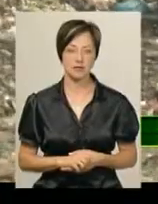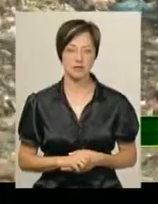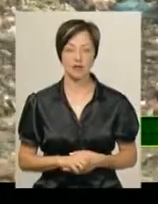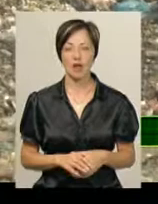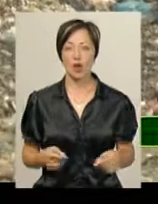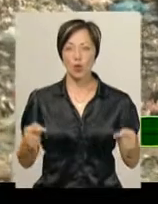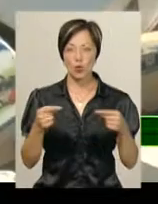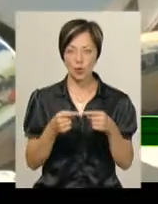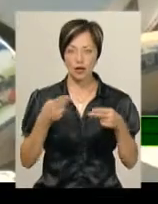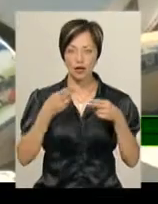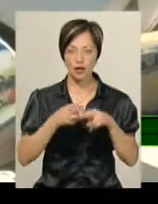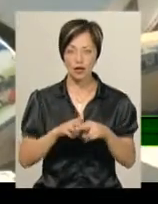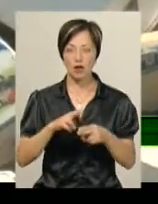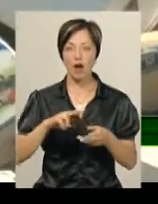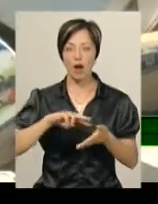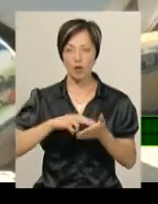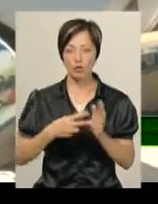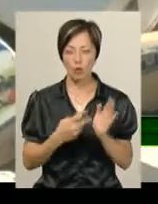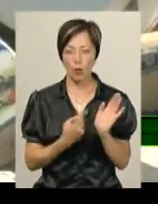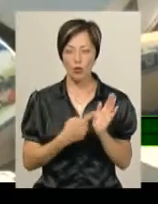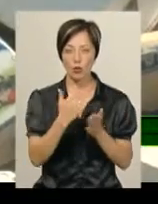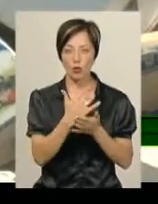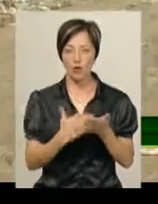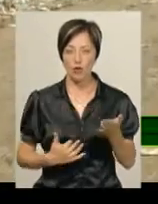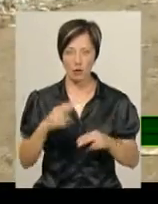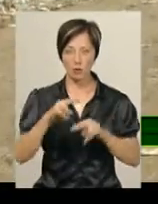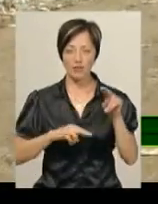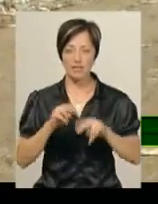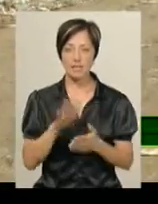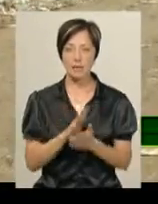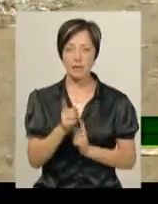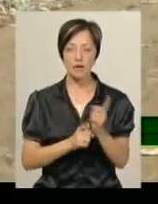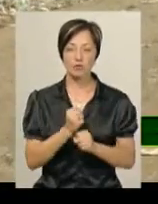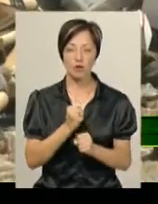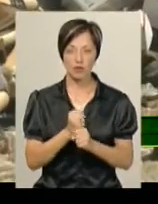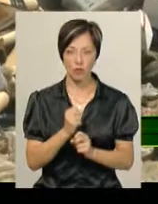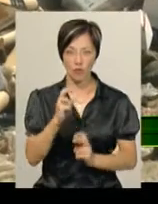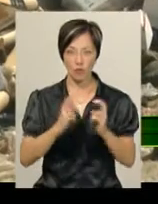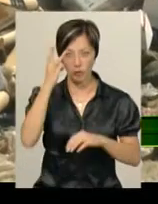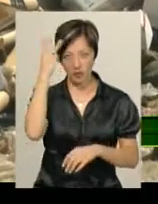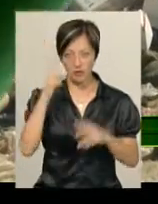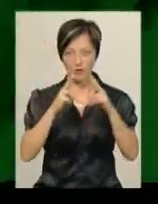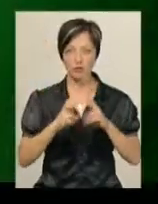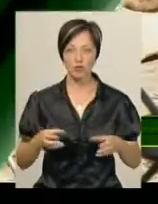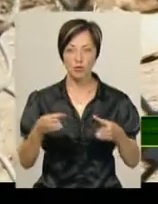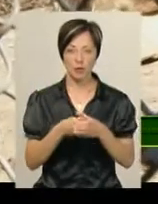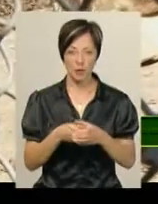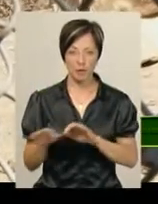Уточнене техніко-економічне обґрунтування з будівництва сміттєпереробного заводу у Хмельницькому вивчатиме робоча група.